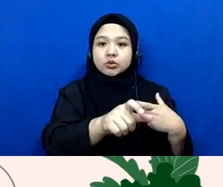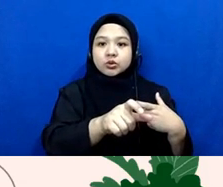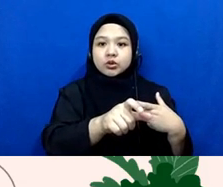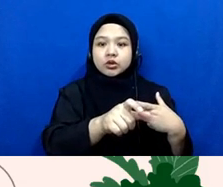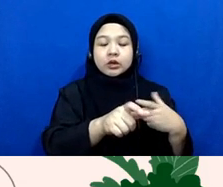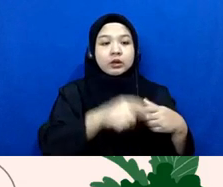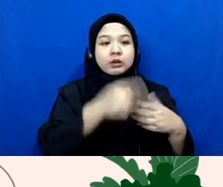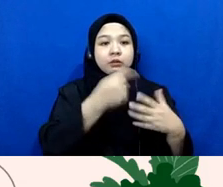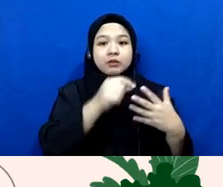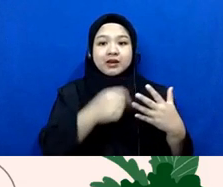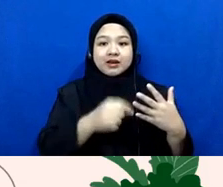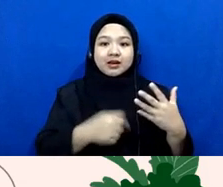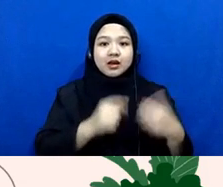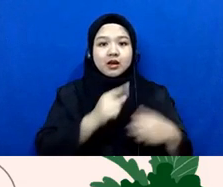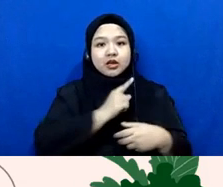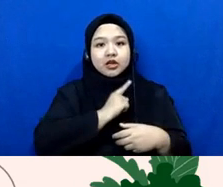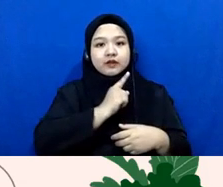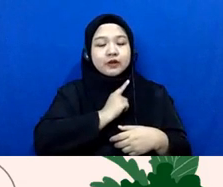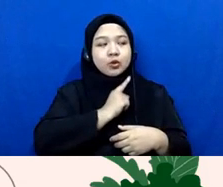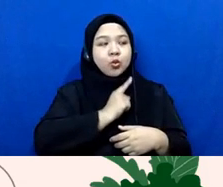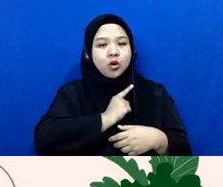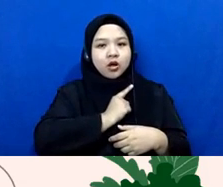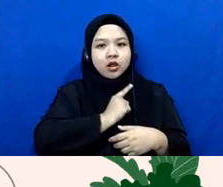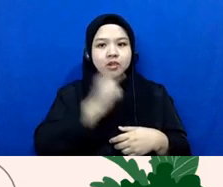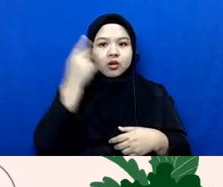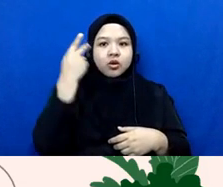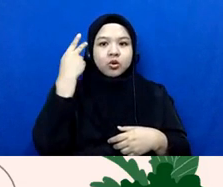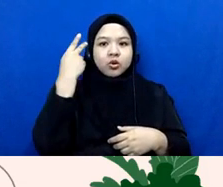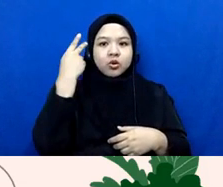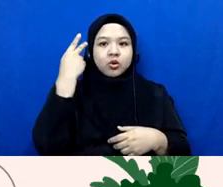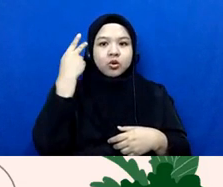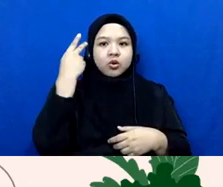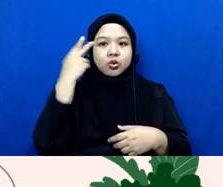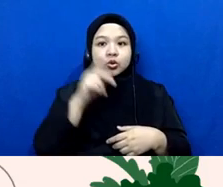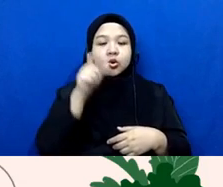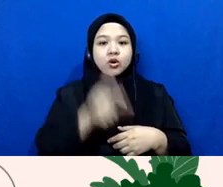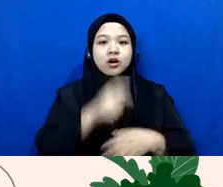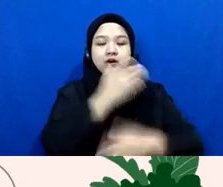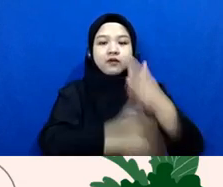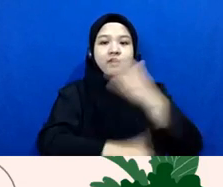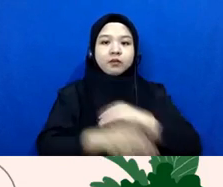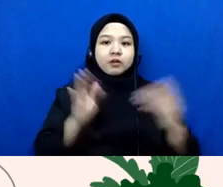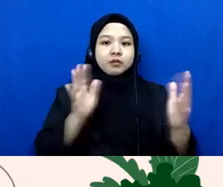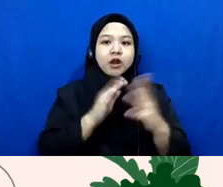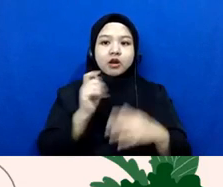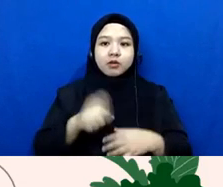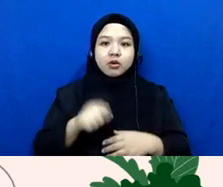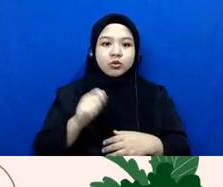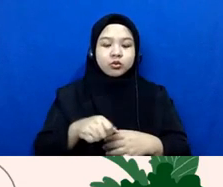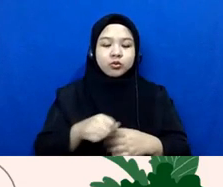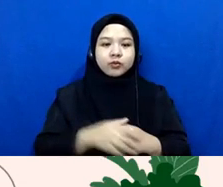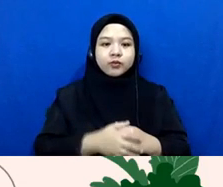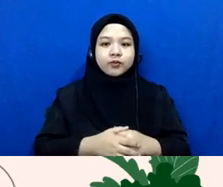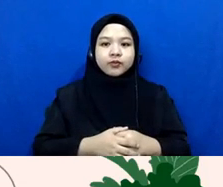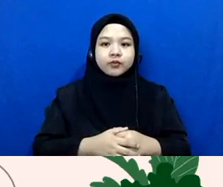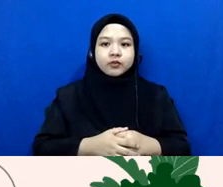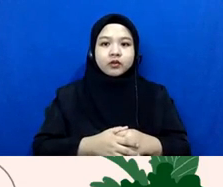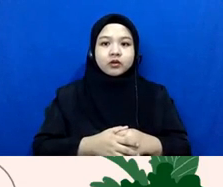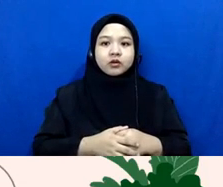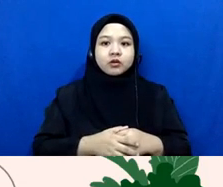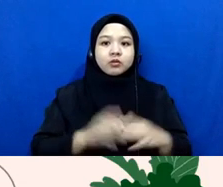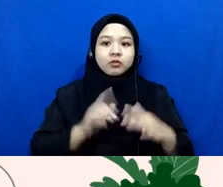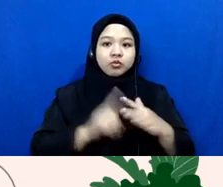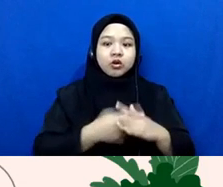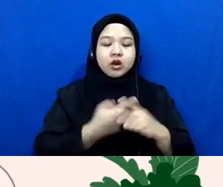penilaian individual terhadap sahabat difabel yang berhadapan dengan hukum sejak di proses